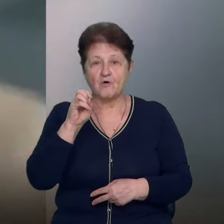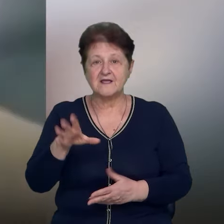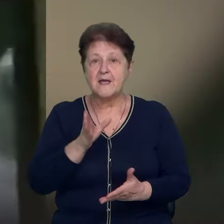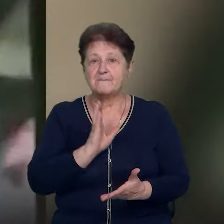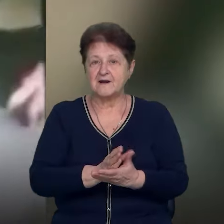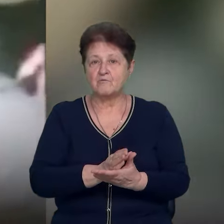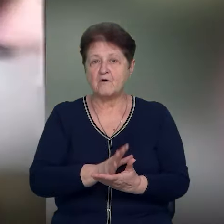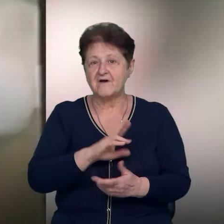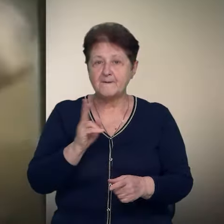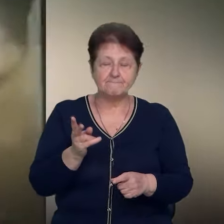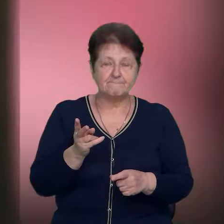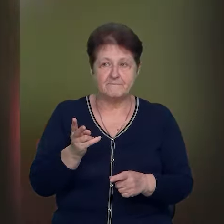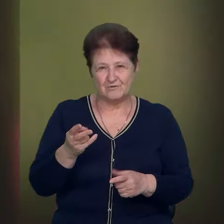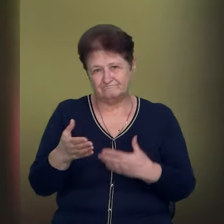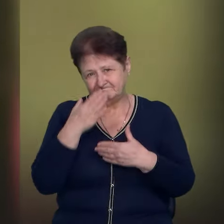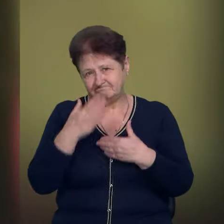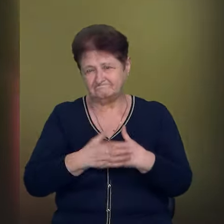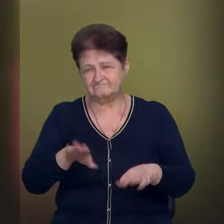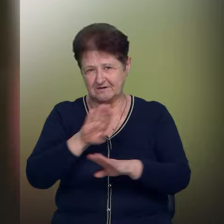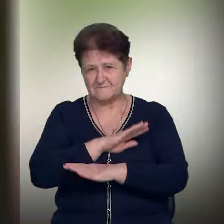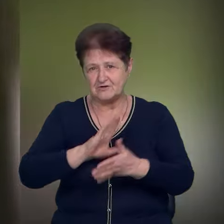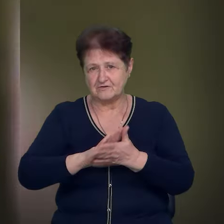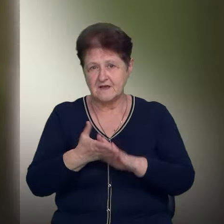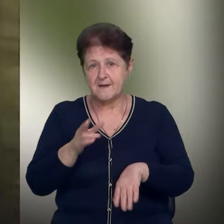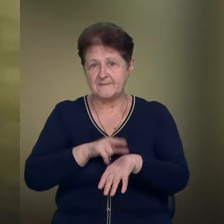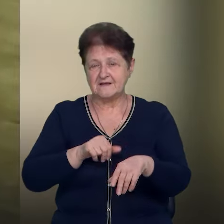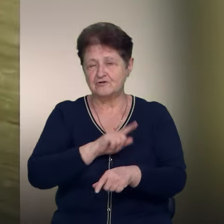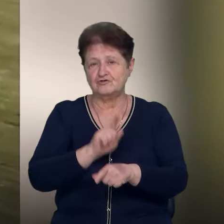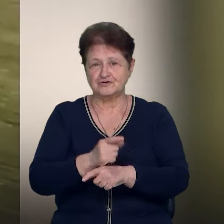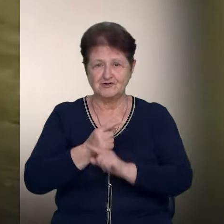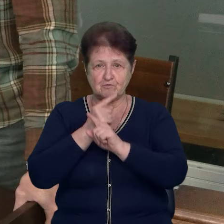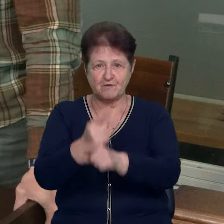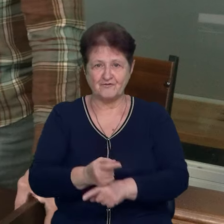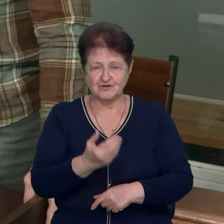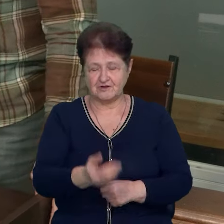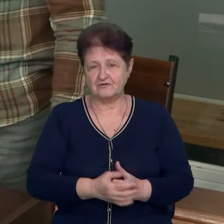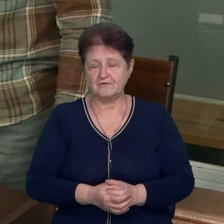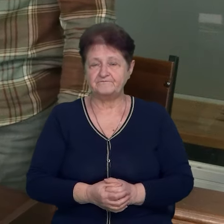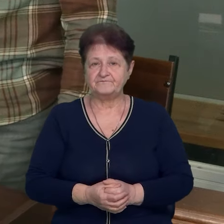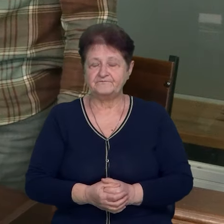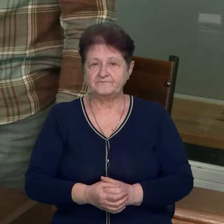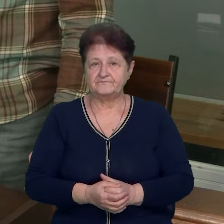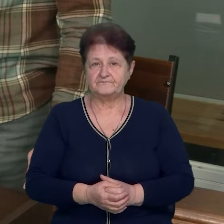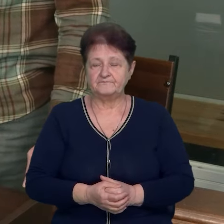перебував у безпорадному стані, щоб поліцейські мали супроводжувати його. «Видно, що